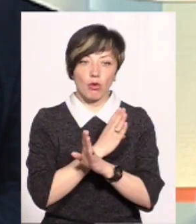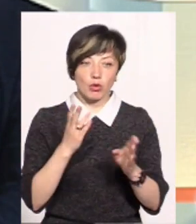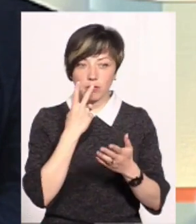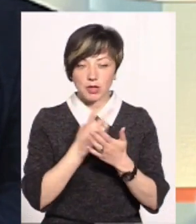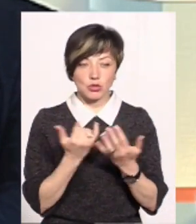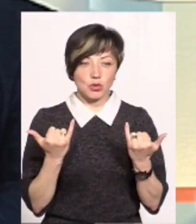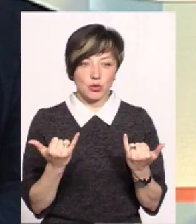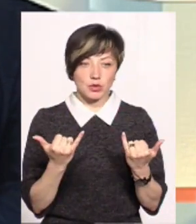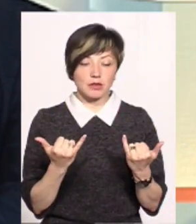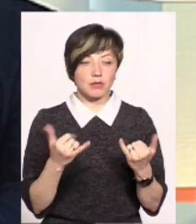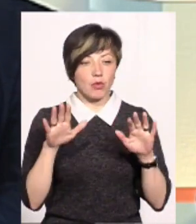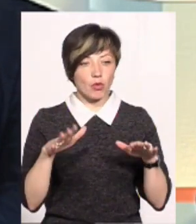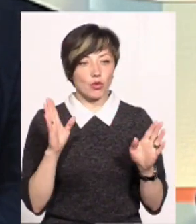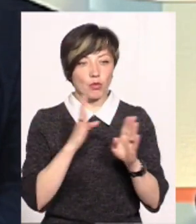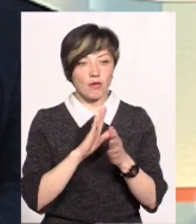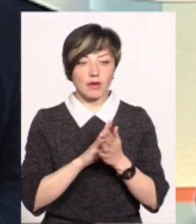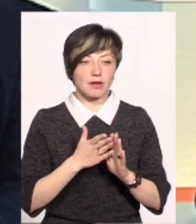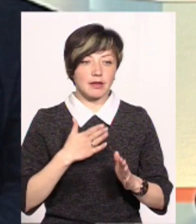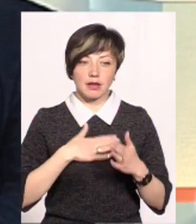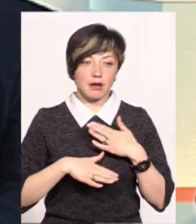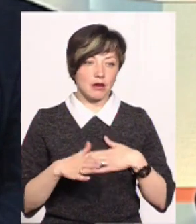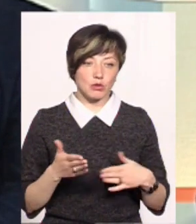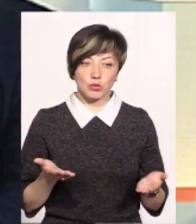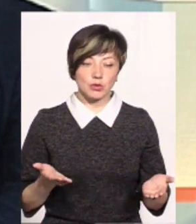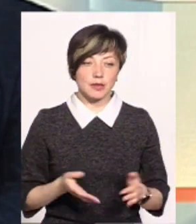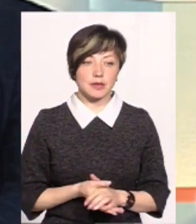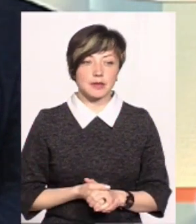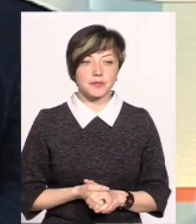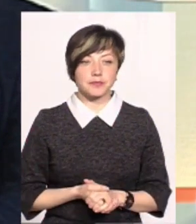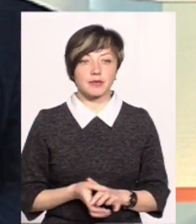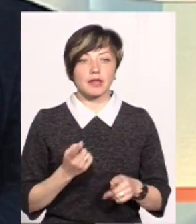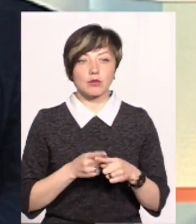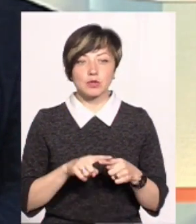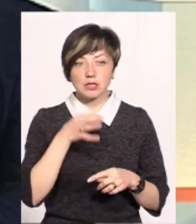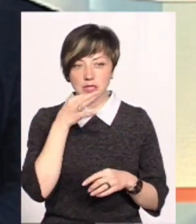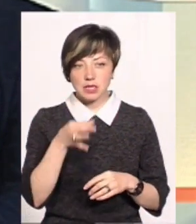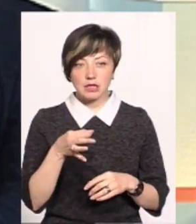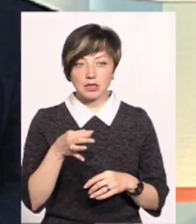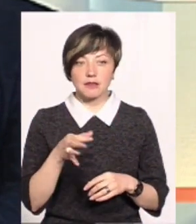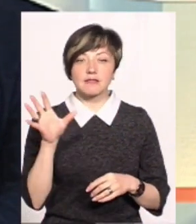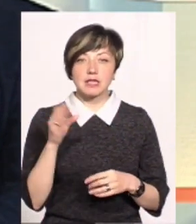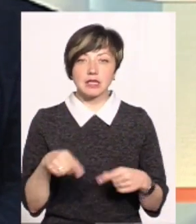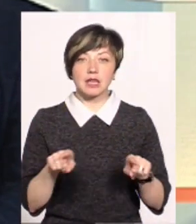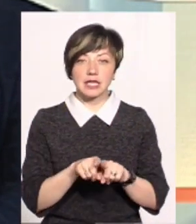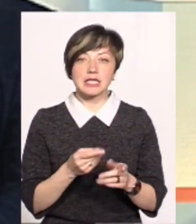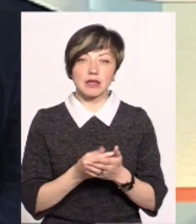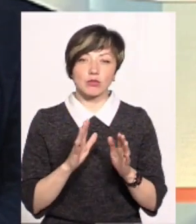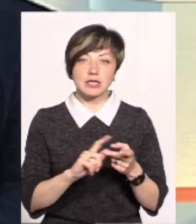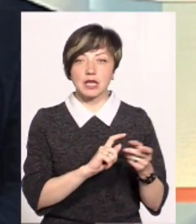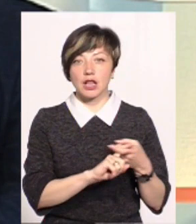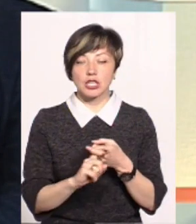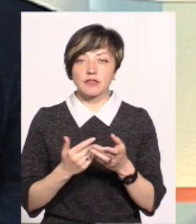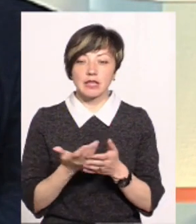погода. Бачите, сьогодні погодні умови нас не балують, не радують. Тому сказати, а все-таки ціна буде